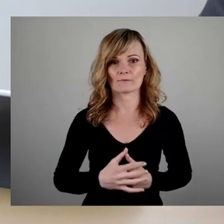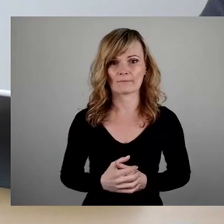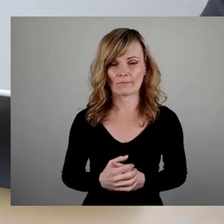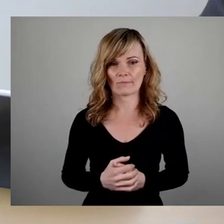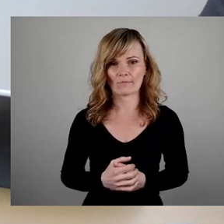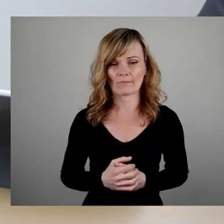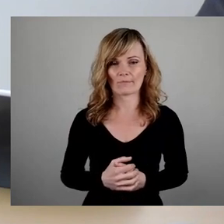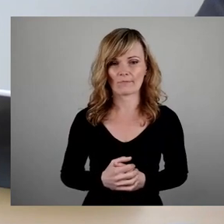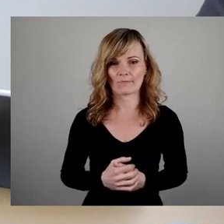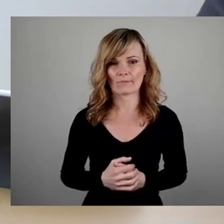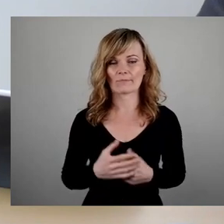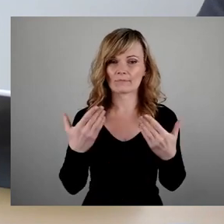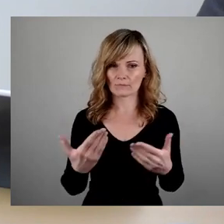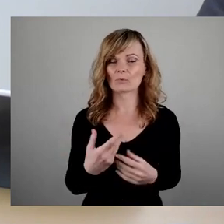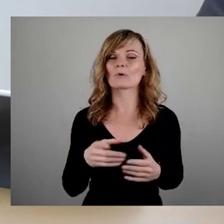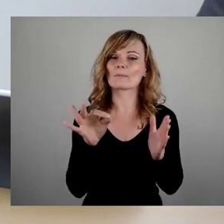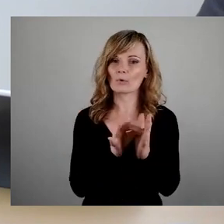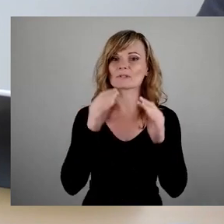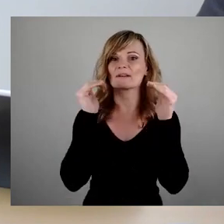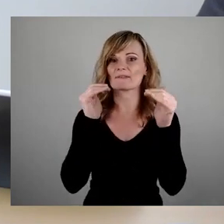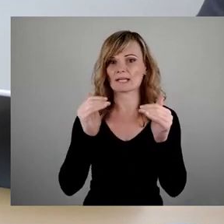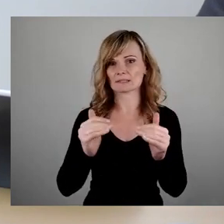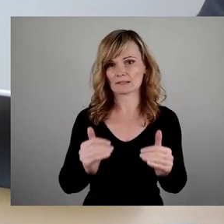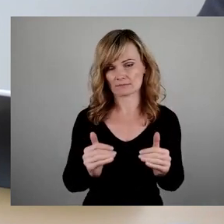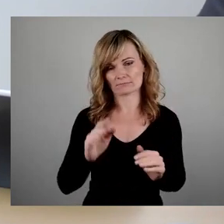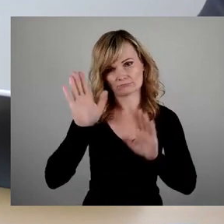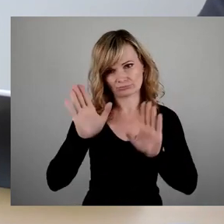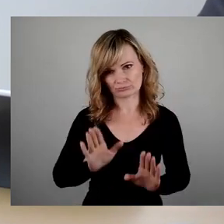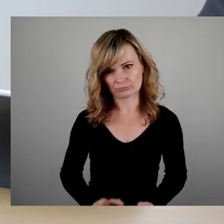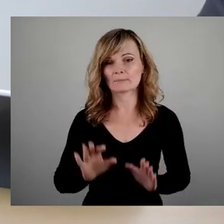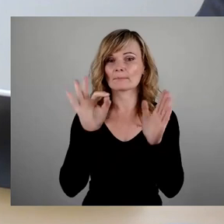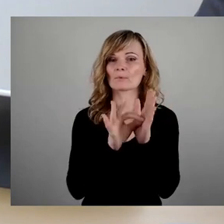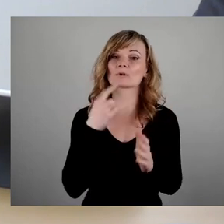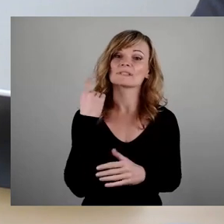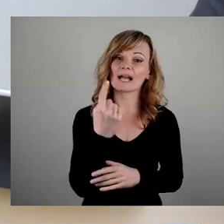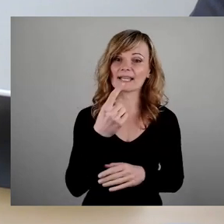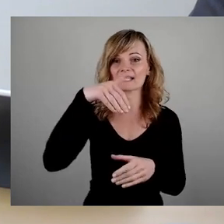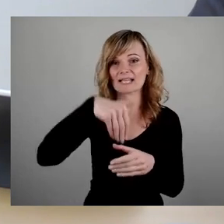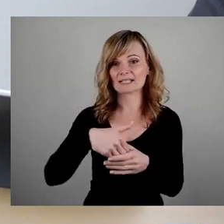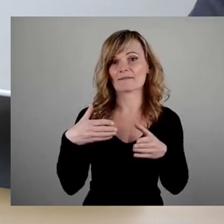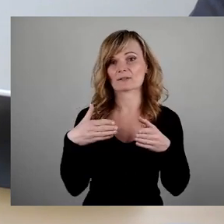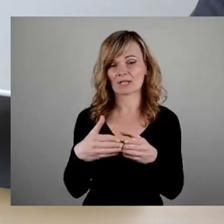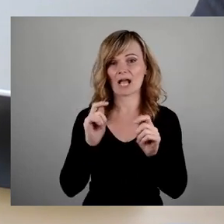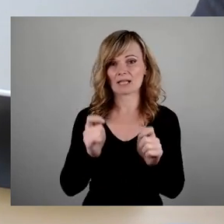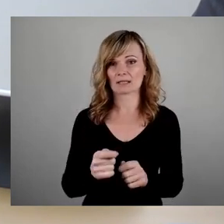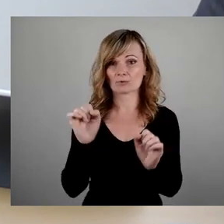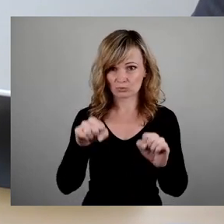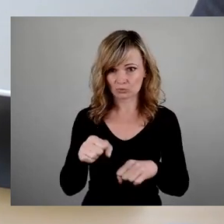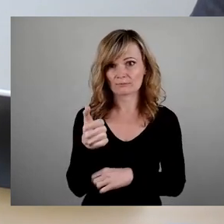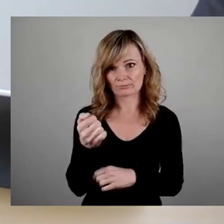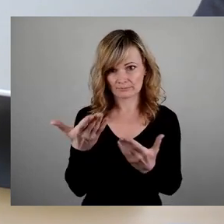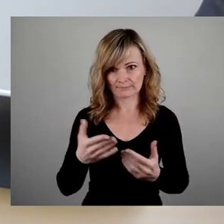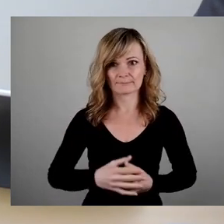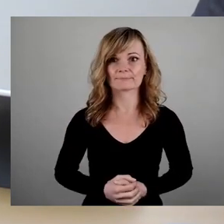gewünscht Punktweise Abstimmung. Wer den Punkt 1 des Interfraktionellen Antrags hier zustimmen kann, den bitte ich um das Stimmzeichen.